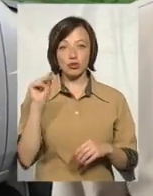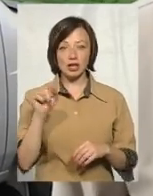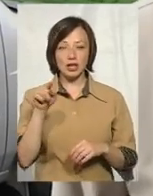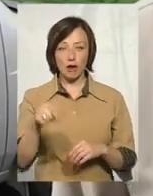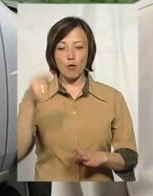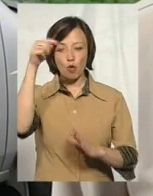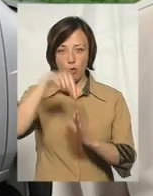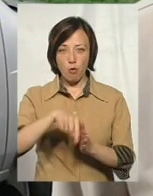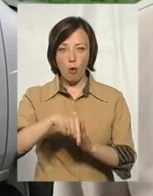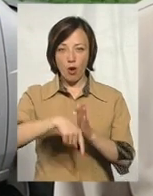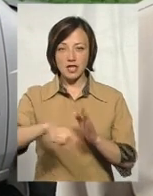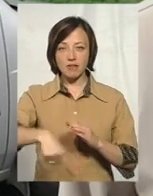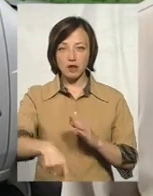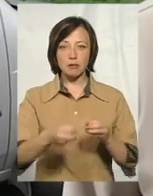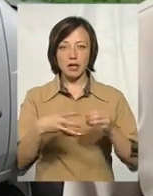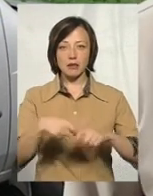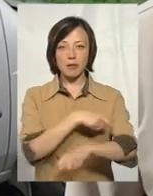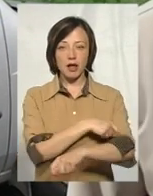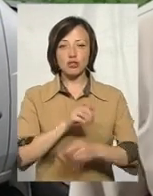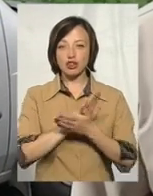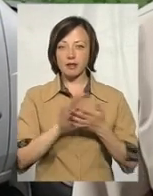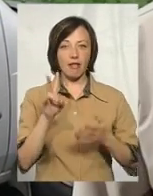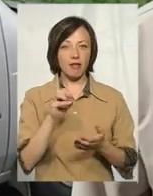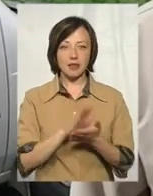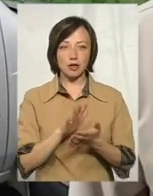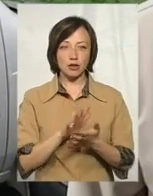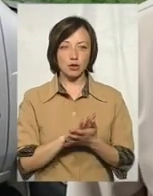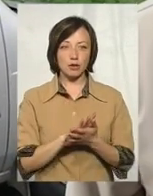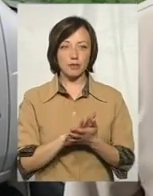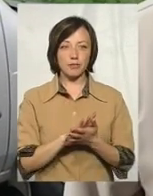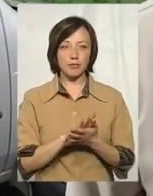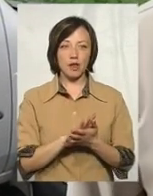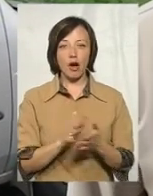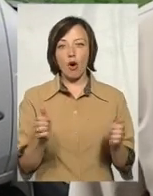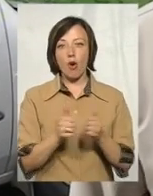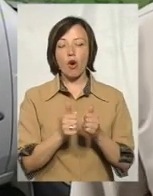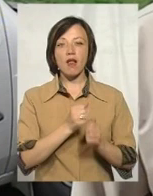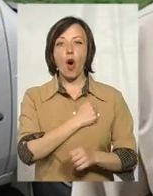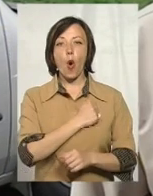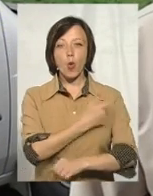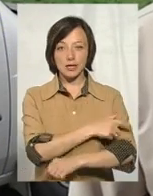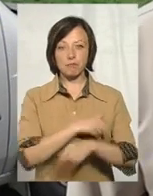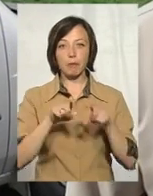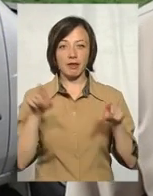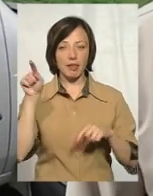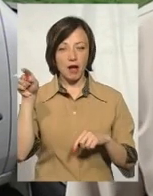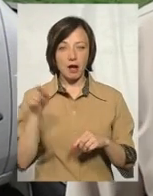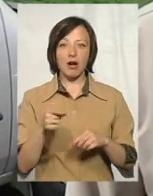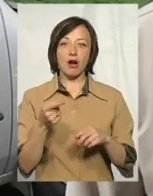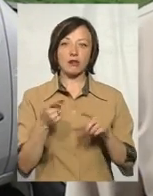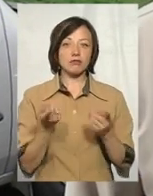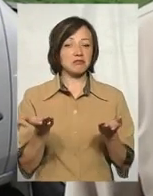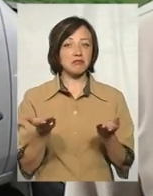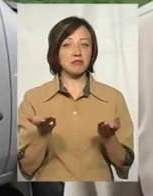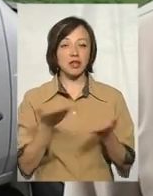глибокі скважини, до 15 метрів. Там чисто вода, не загрізнене. Около госпіталя, знаєте, де госпіталь, там лучи